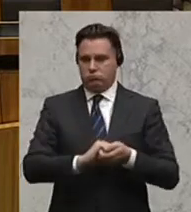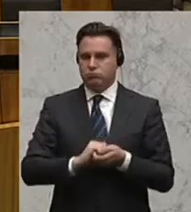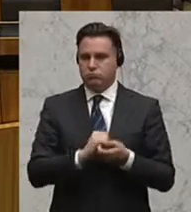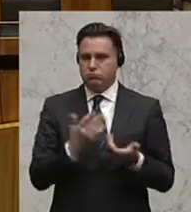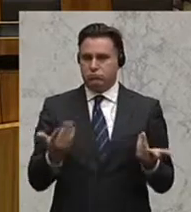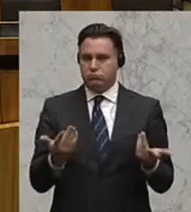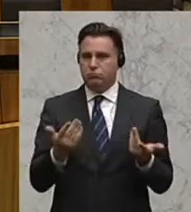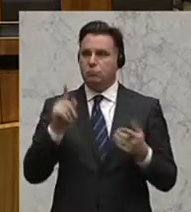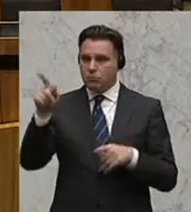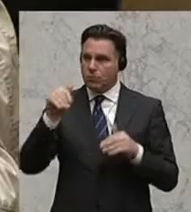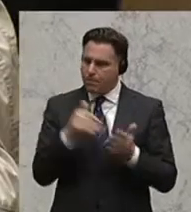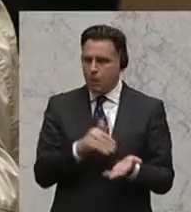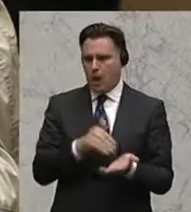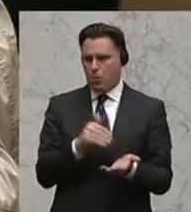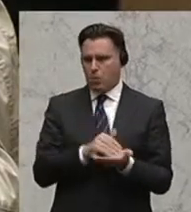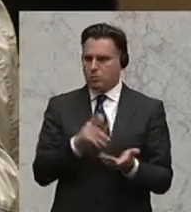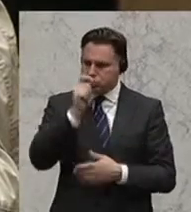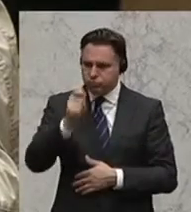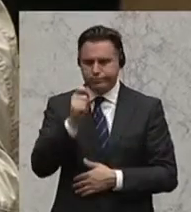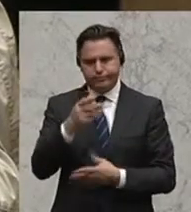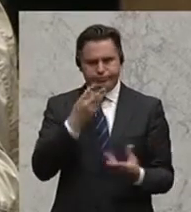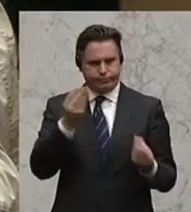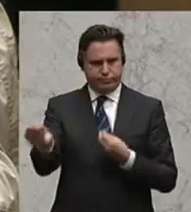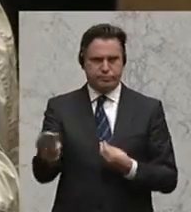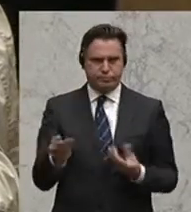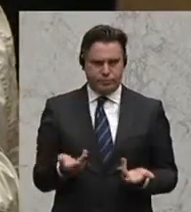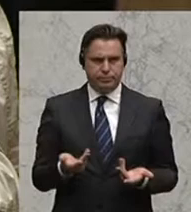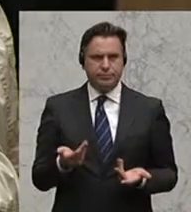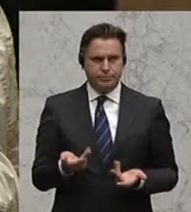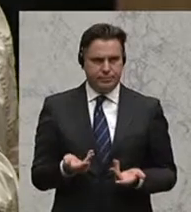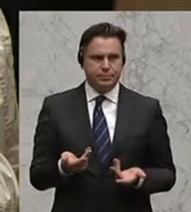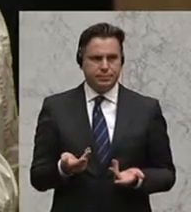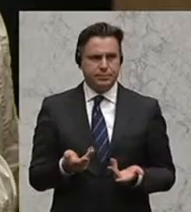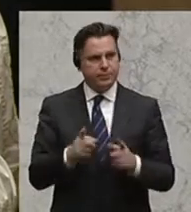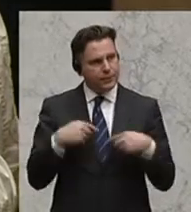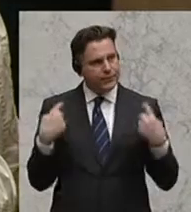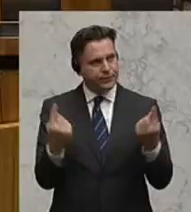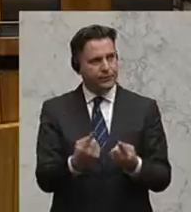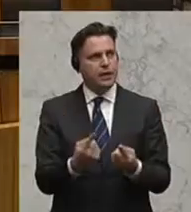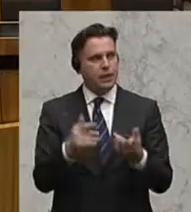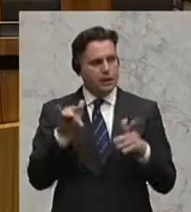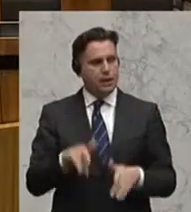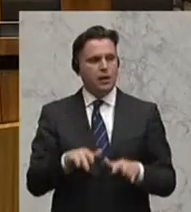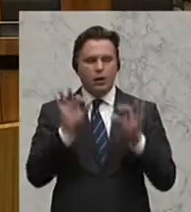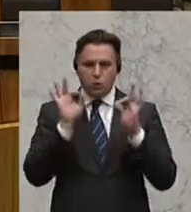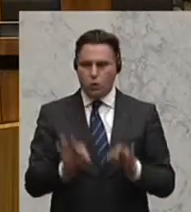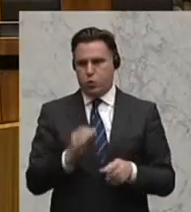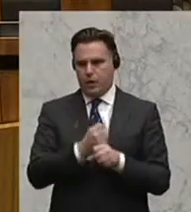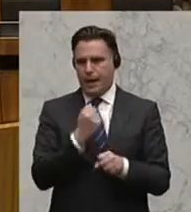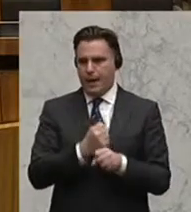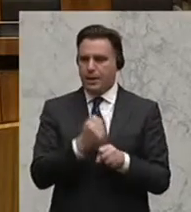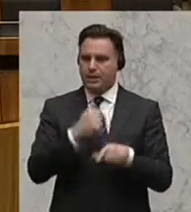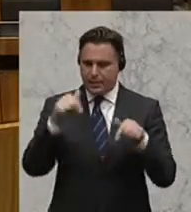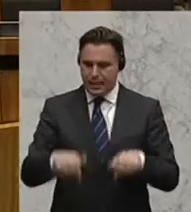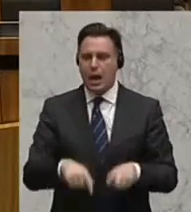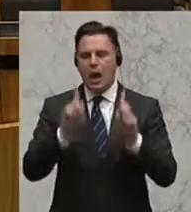es verdient. Und ich bin überzeugt, dass wir eine gute Arbeit hier